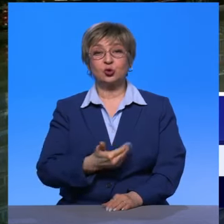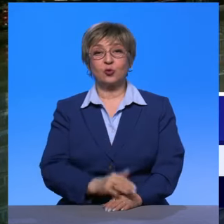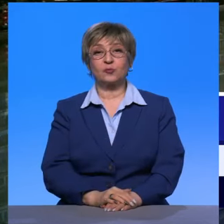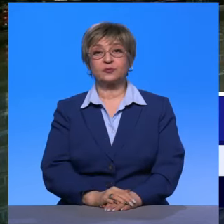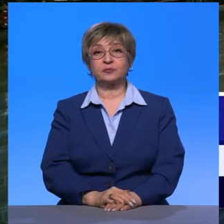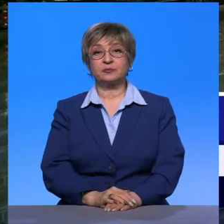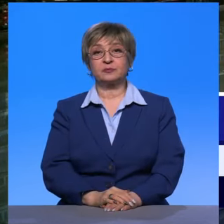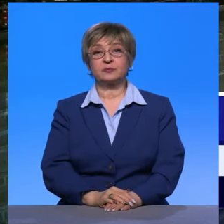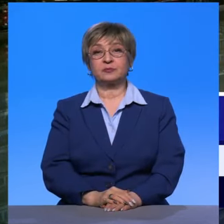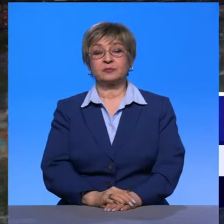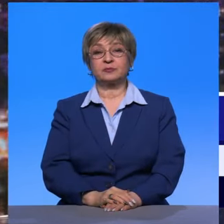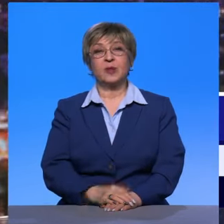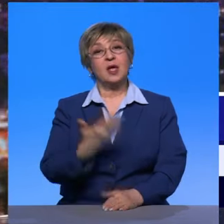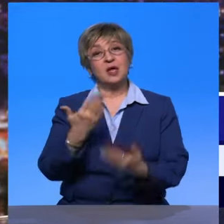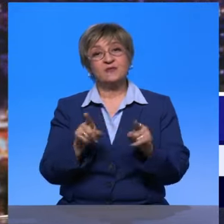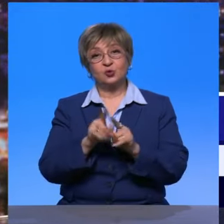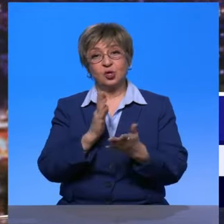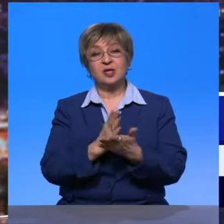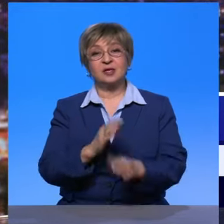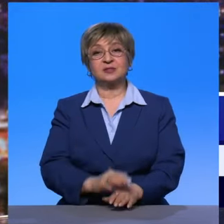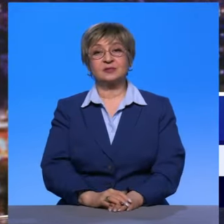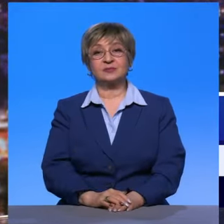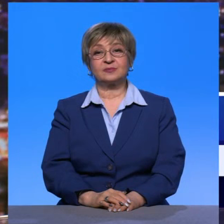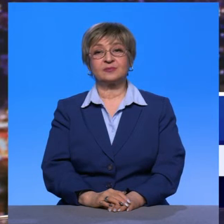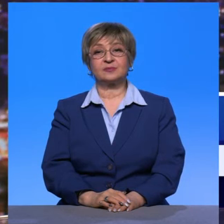жилье? Или все-таки что-то платите?